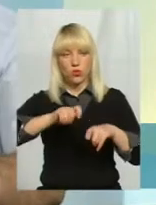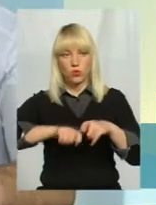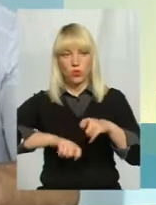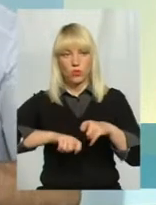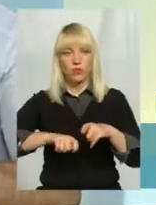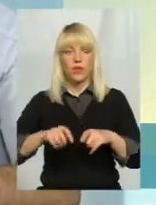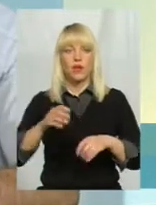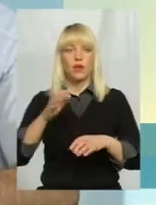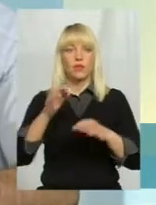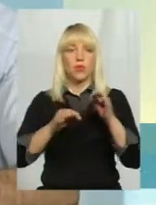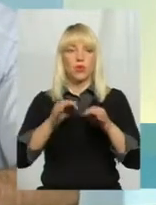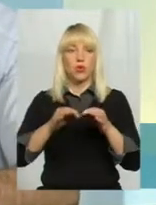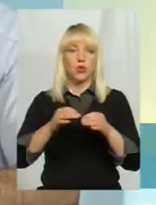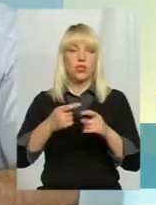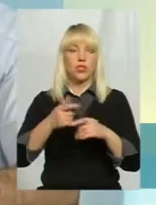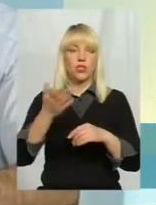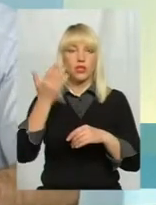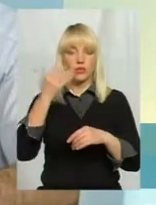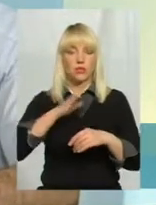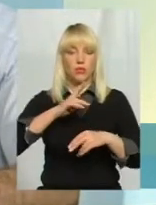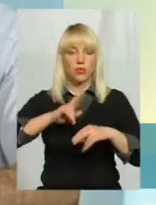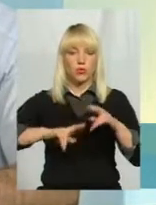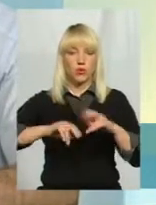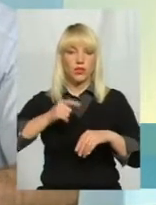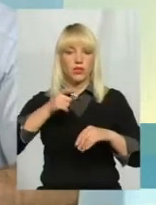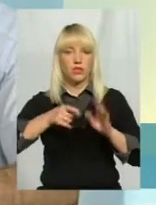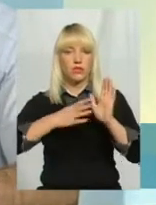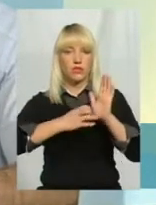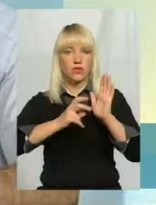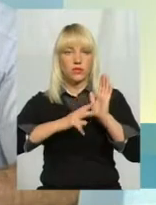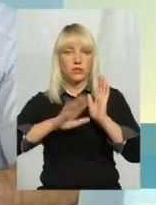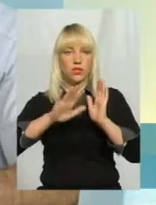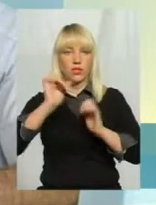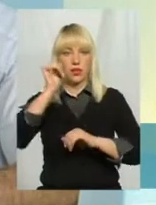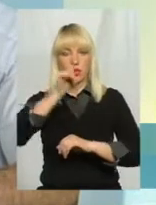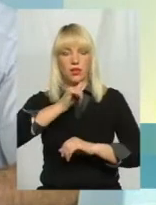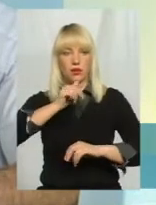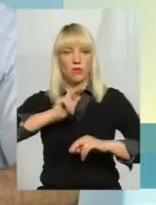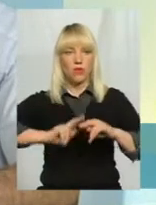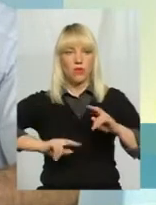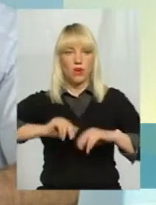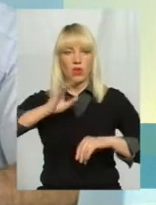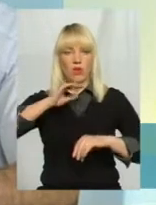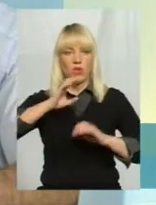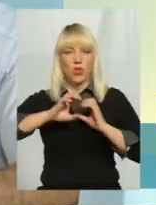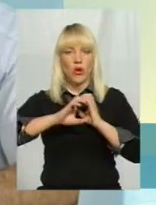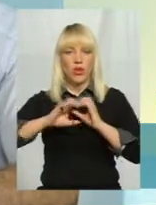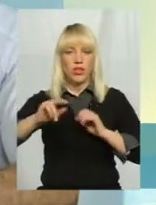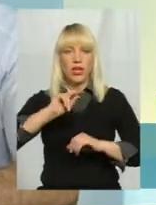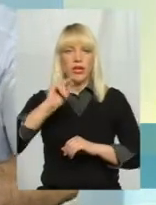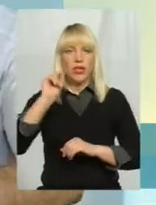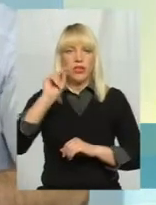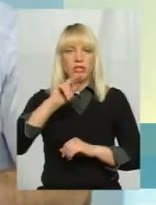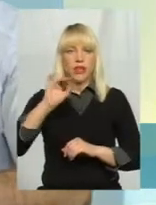середовища, якраз тоді будували, це був 1975 рік, будували водогін з Чернилівки, і